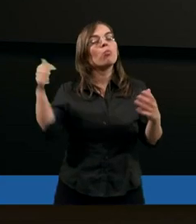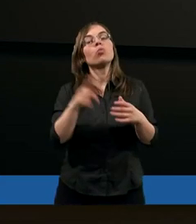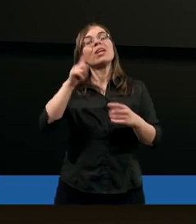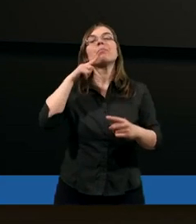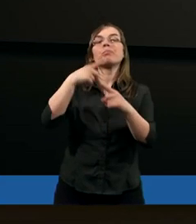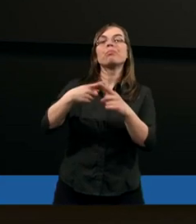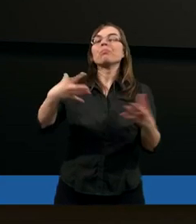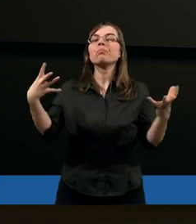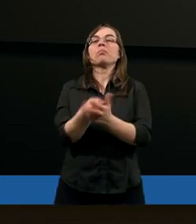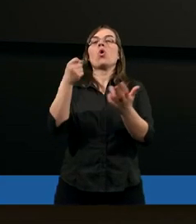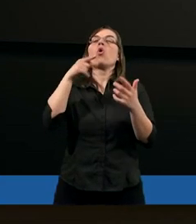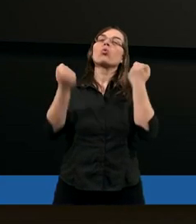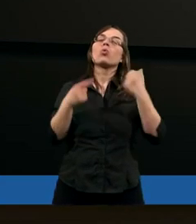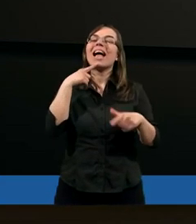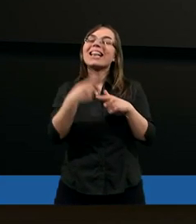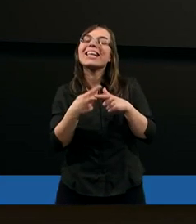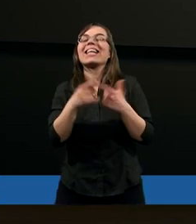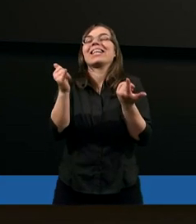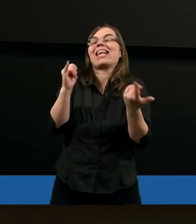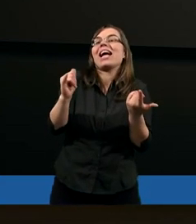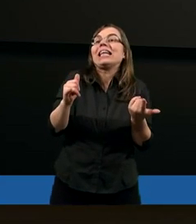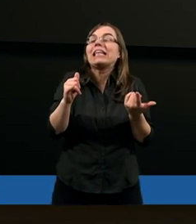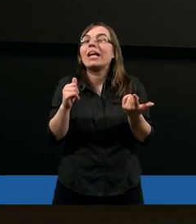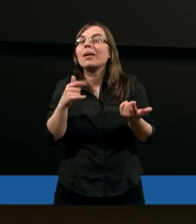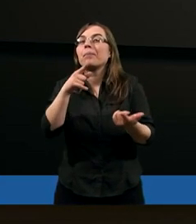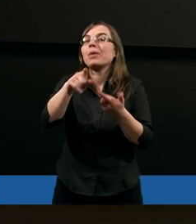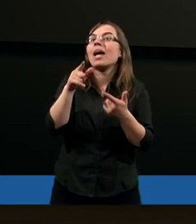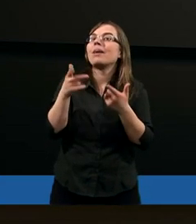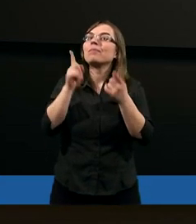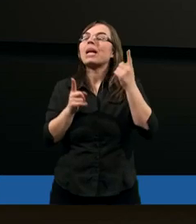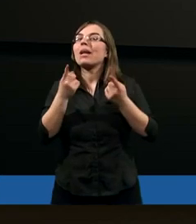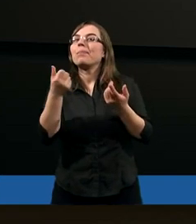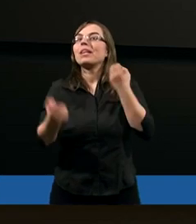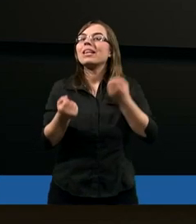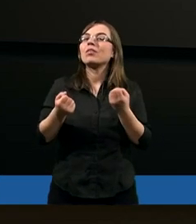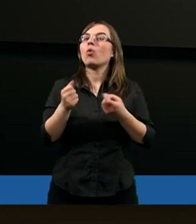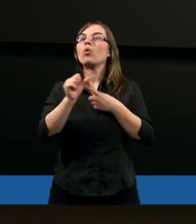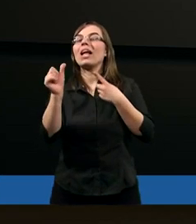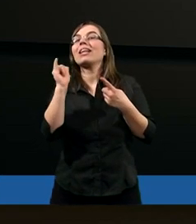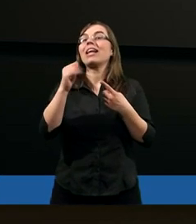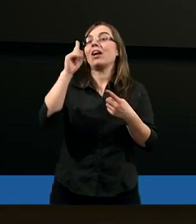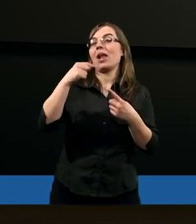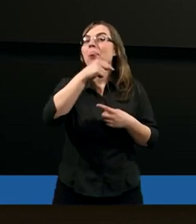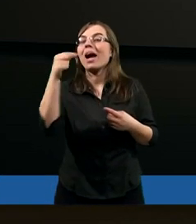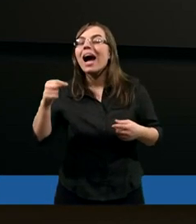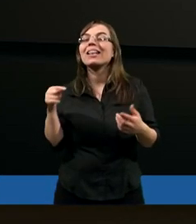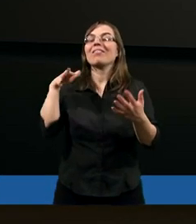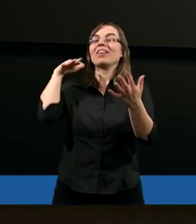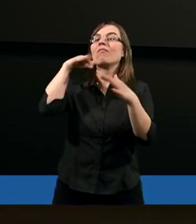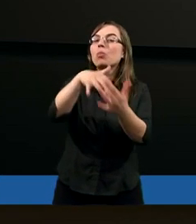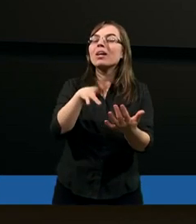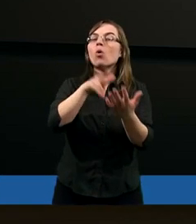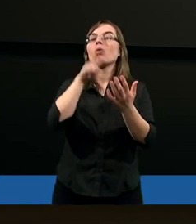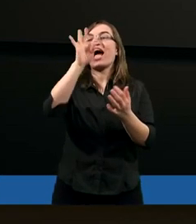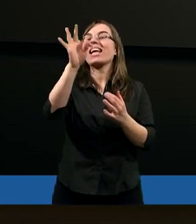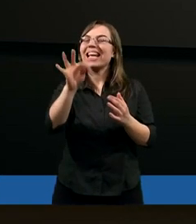decyzje dla dobra wspólnoty. Nawet jeżeli te decyzje płyną negatywnie nawet na jego reputację w